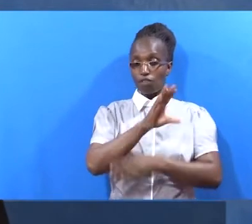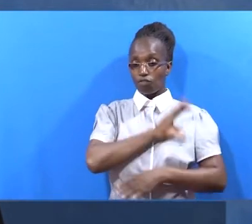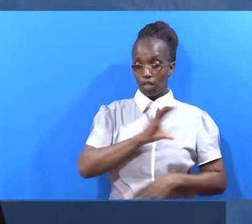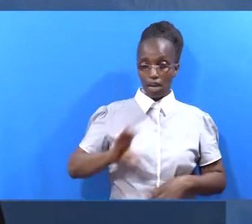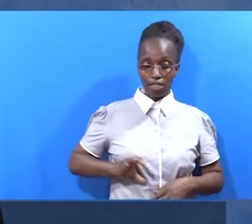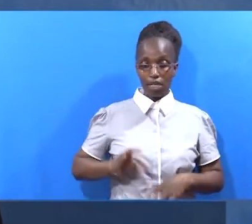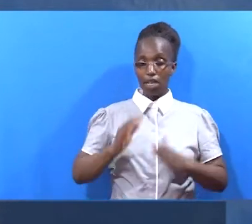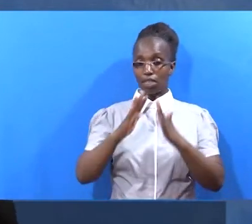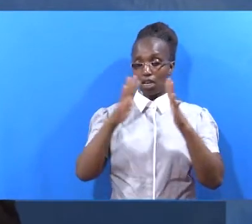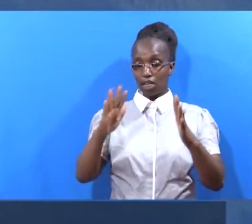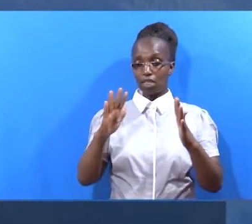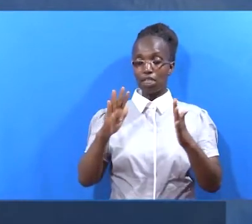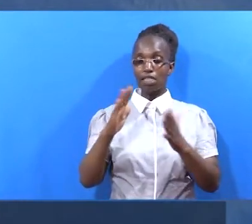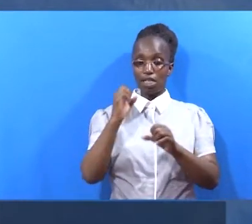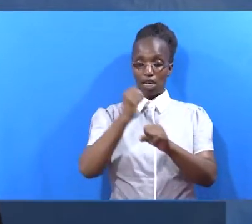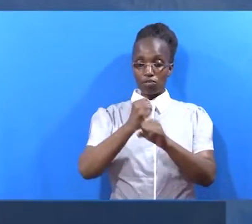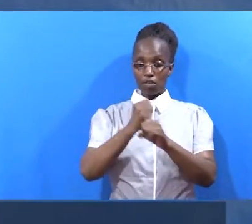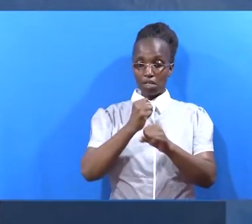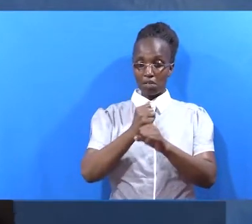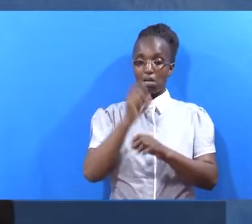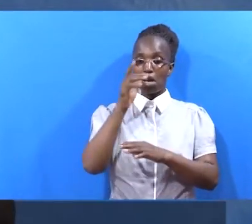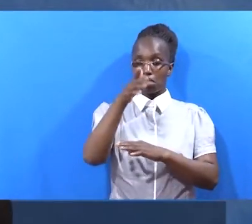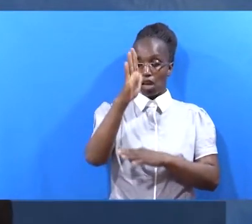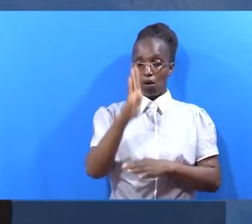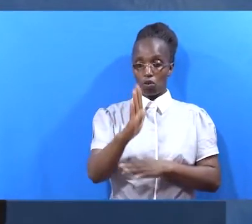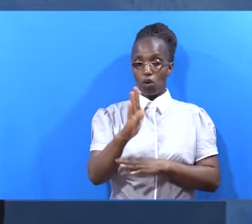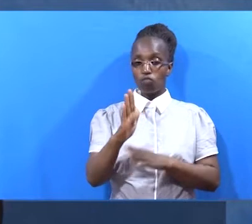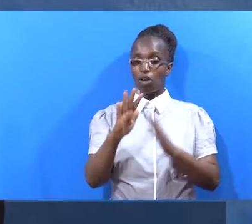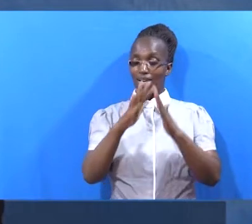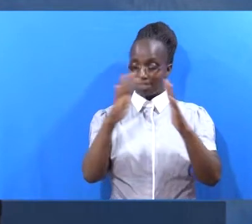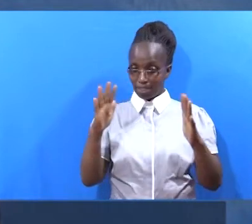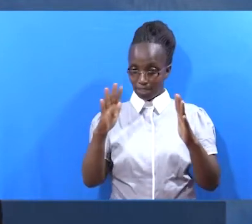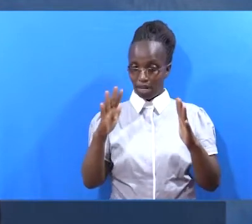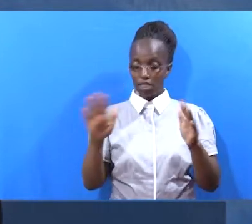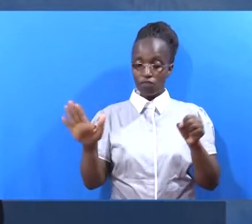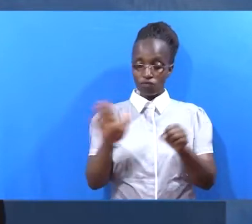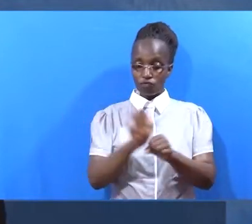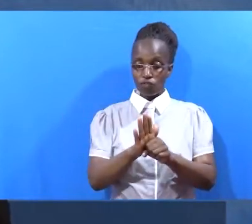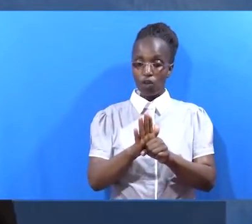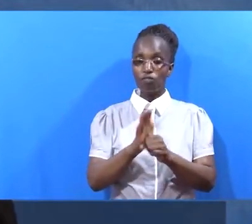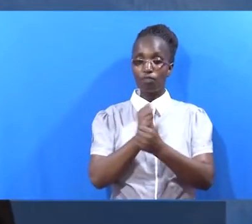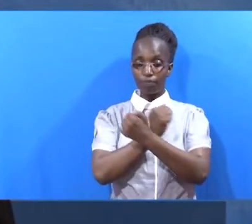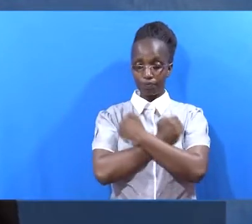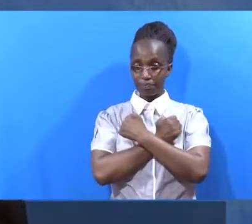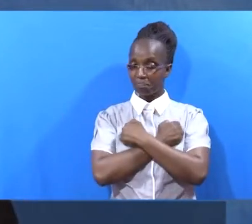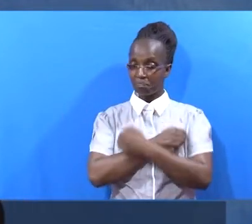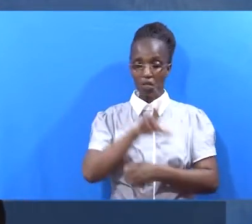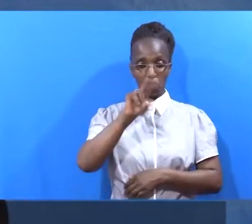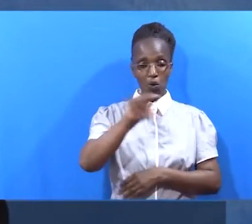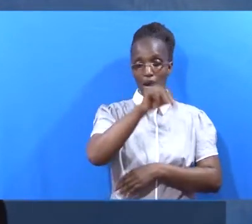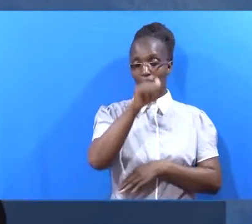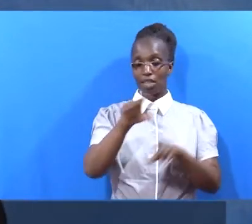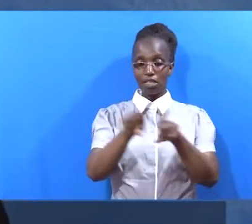makubwa ambayo nazidi kufanya katika nafsi yetu Ni mungu mkubwa, ni mungu mwenye upendo, ni mungu asie